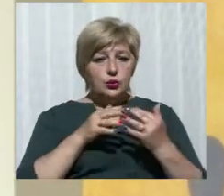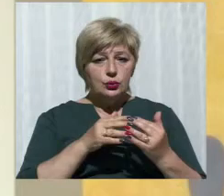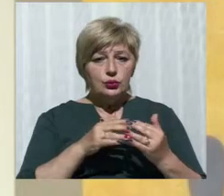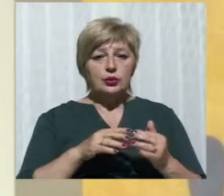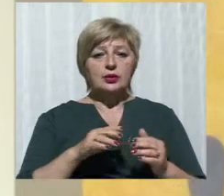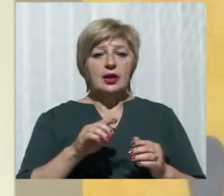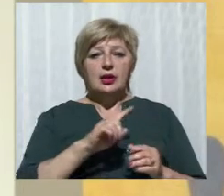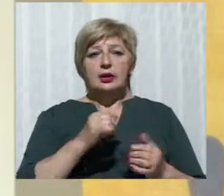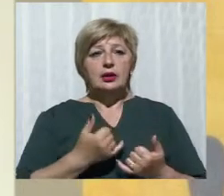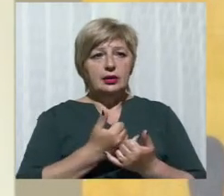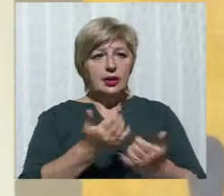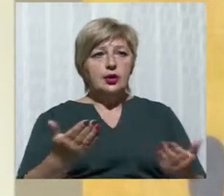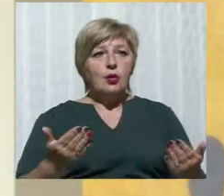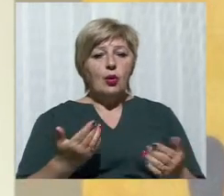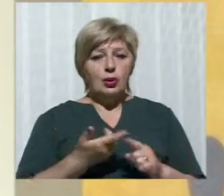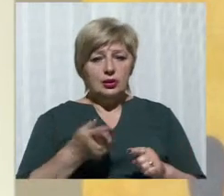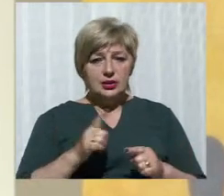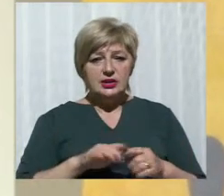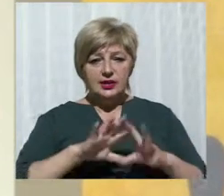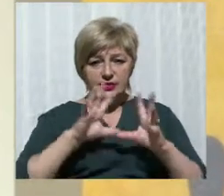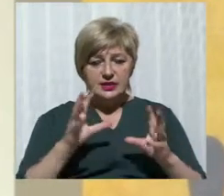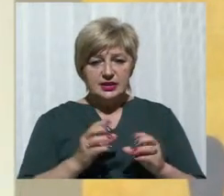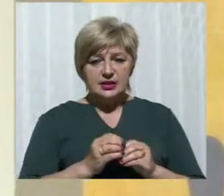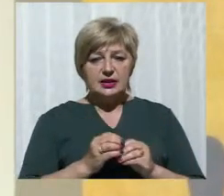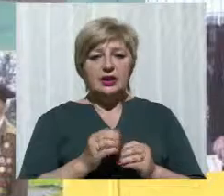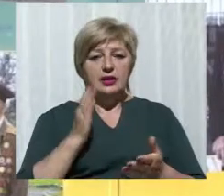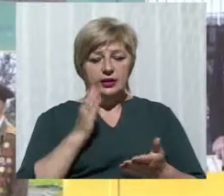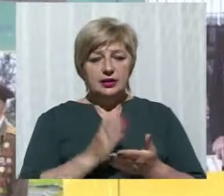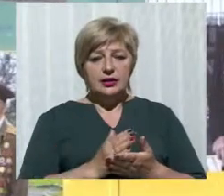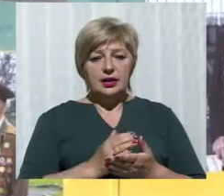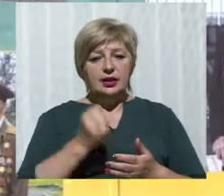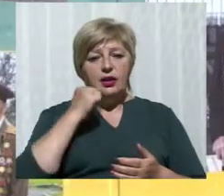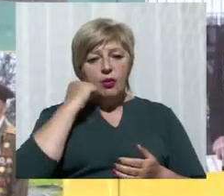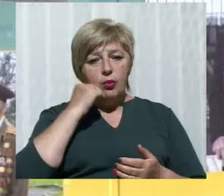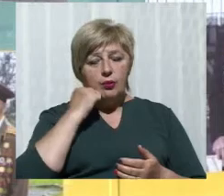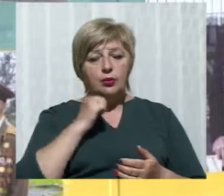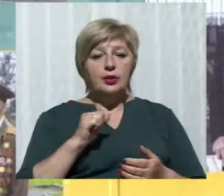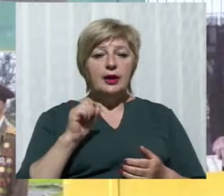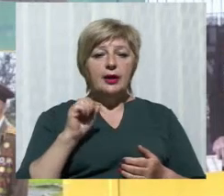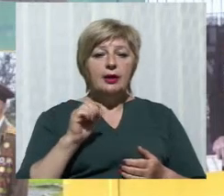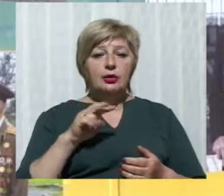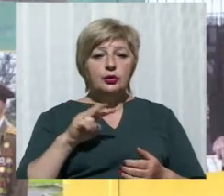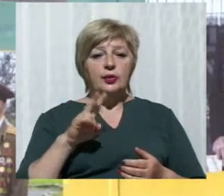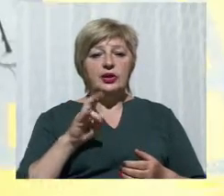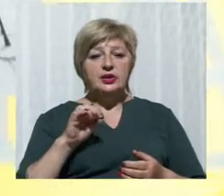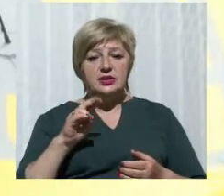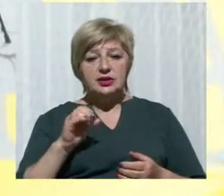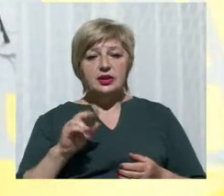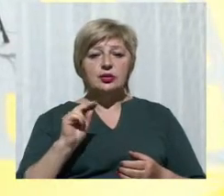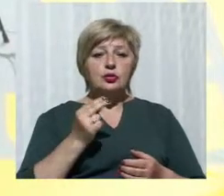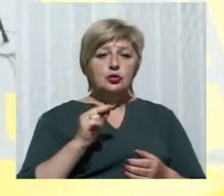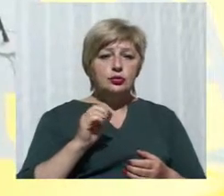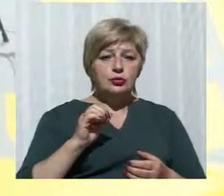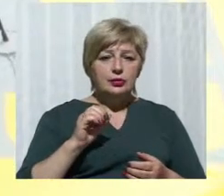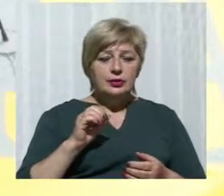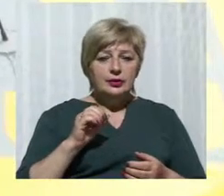задля кого це все на самом ділі є. Бабусі Людмили Нестеренко, чумаковій Валентині Андріївні,